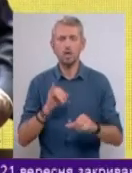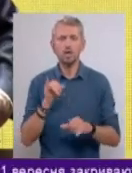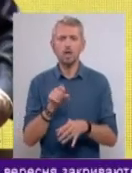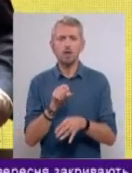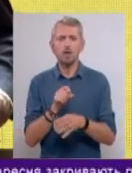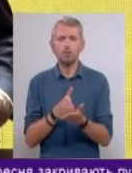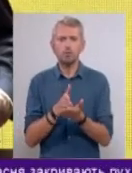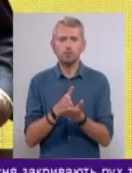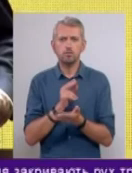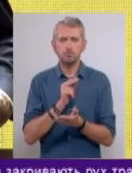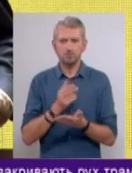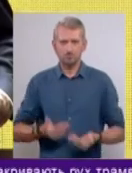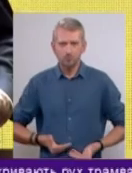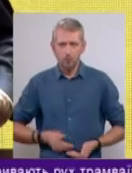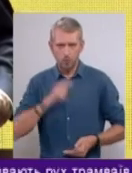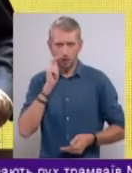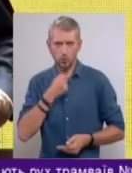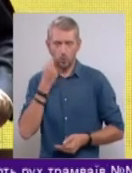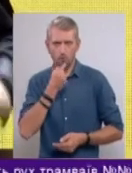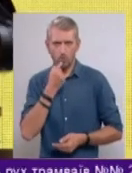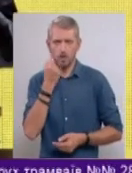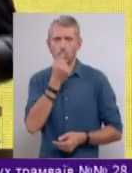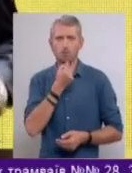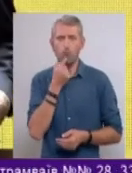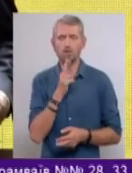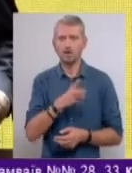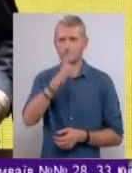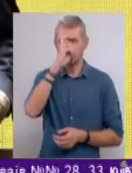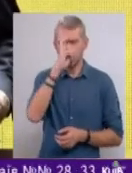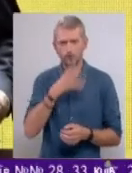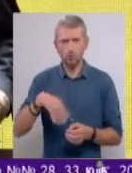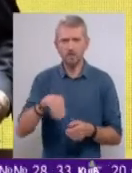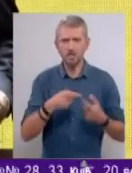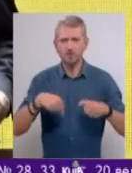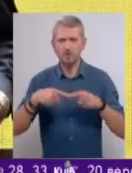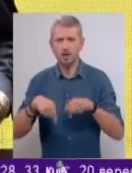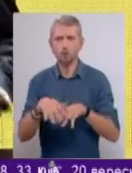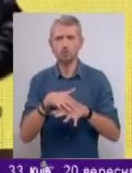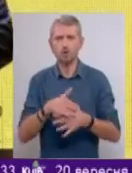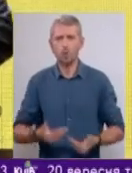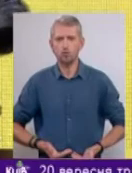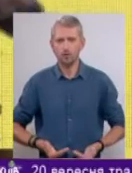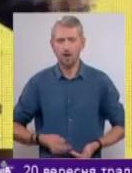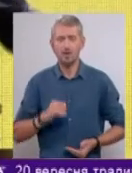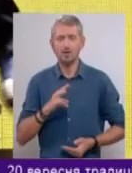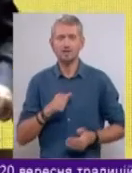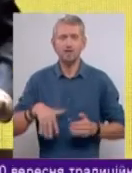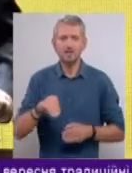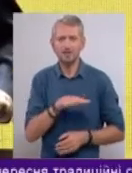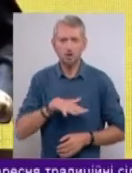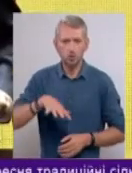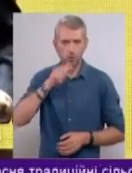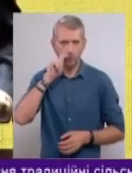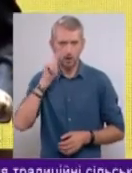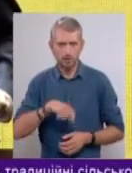функціонування української мови. Мови як державної в усіх сферах суспільного життя і на всій території